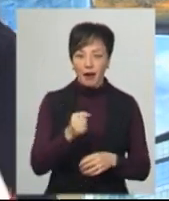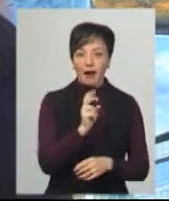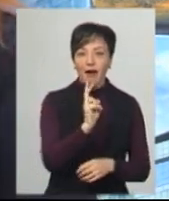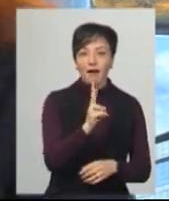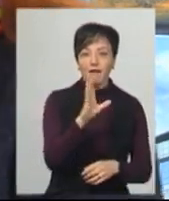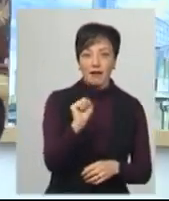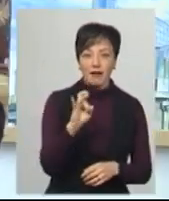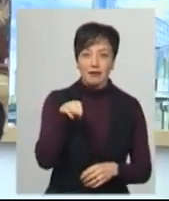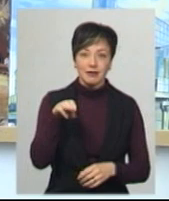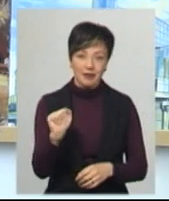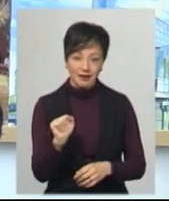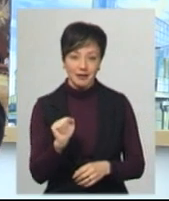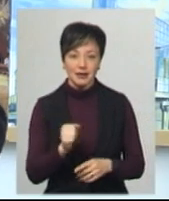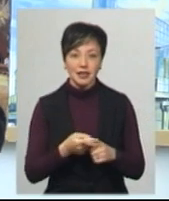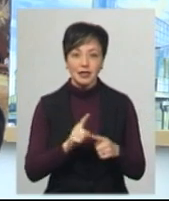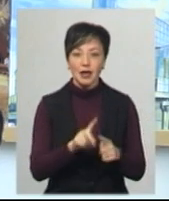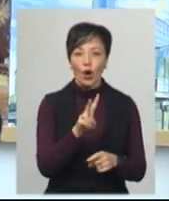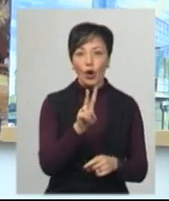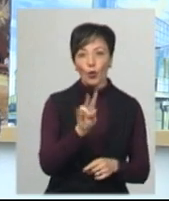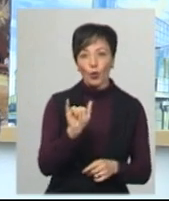Оце кружка. Це кушка.